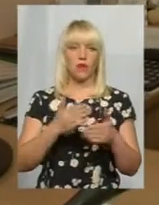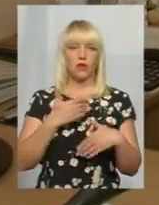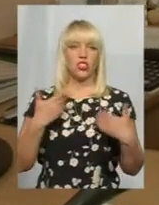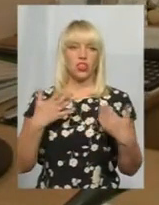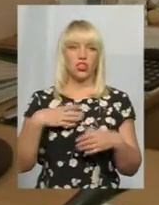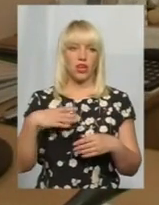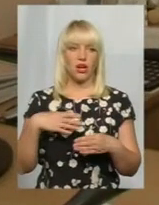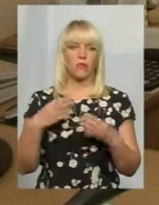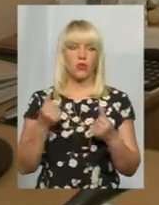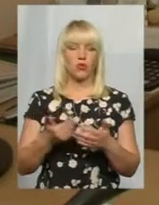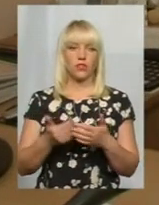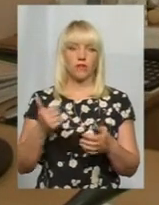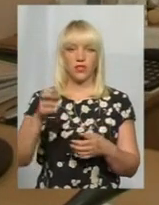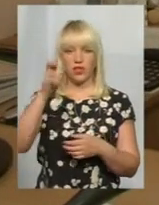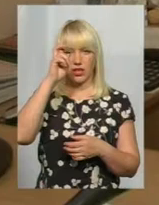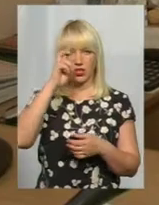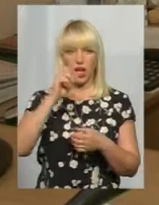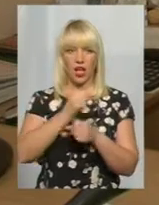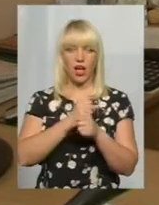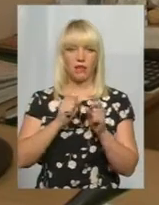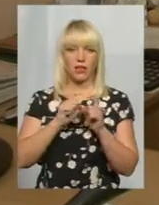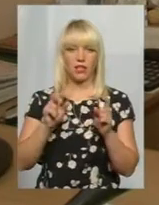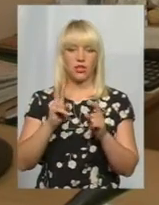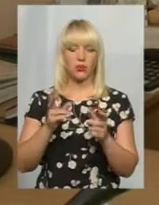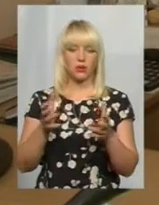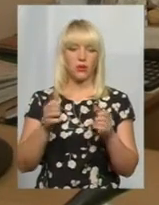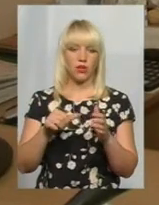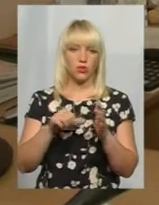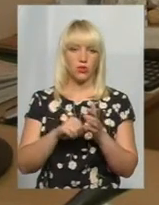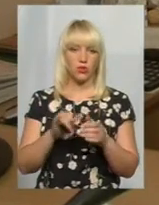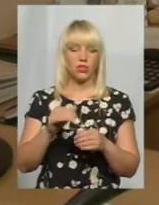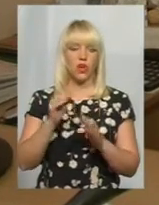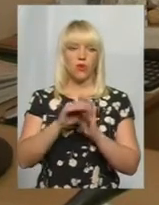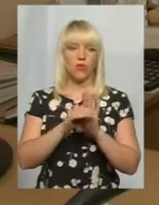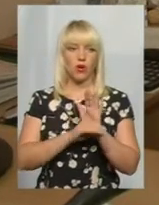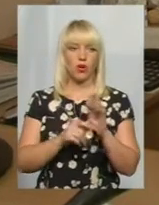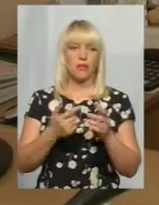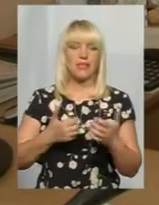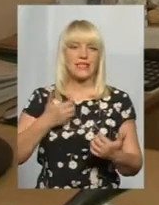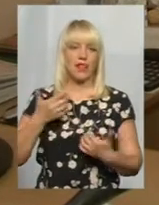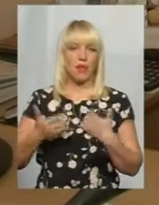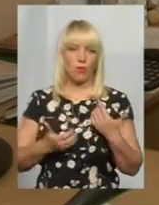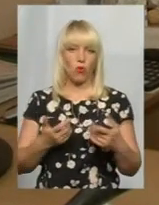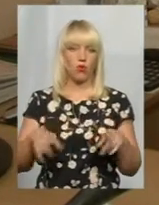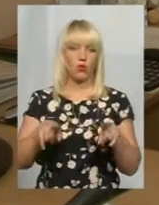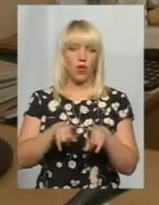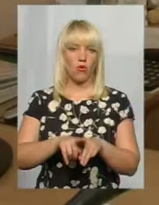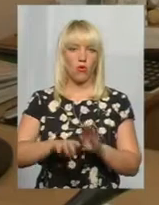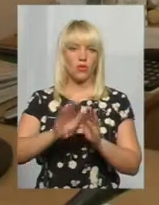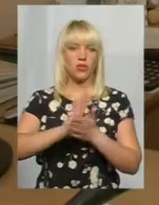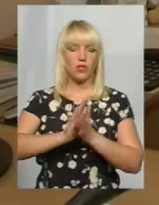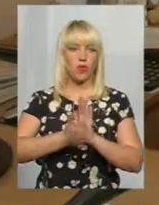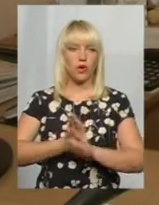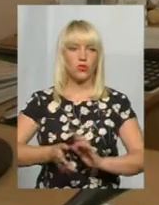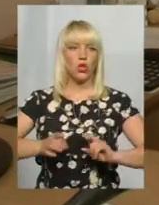аптеки, які приймають участь в програмі, вони занепокоєні такою ситуацією. Чому?